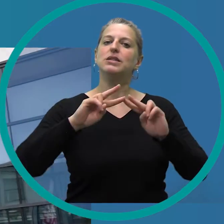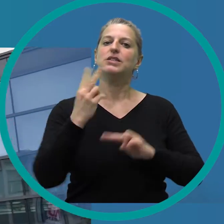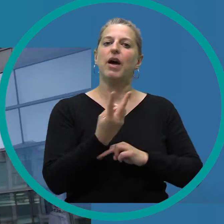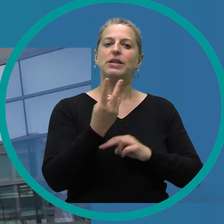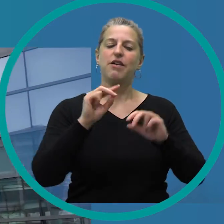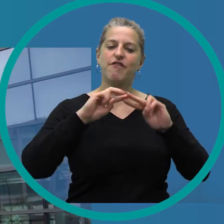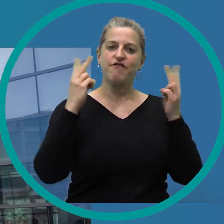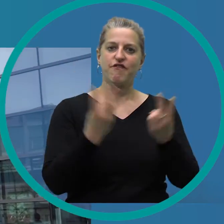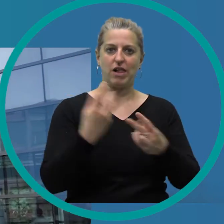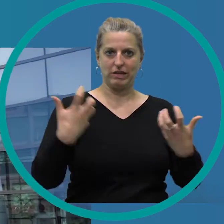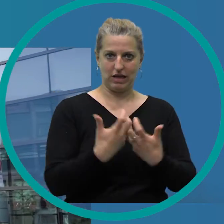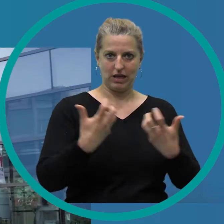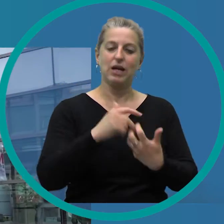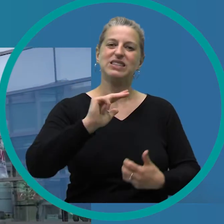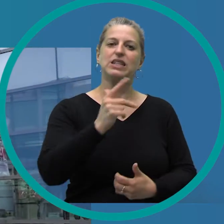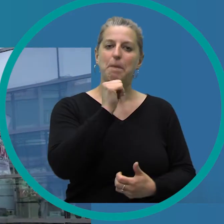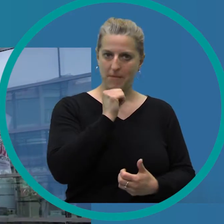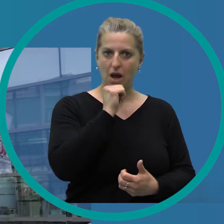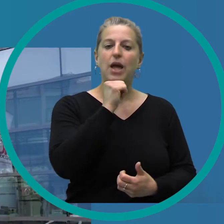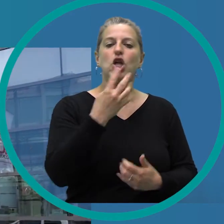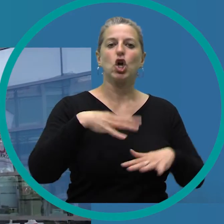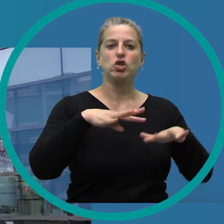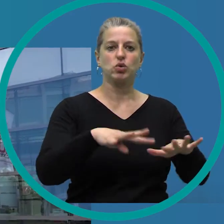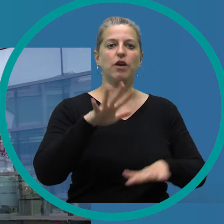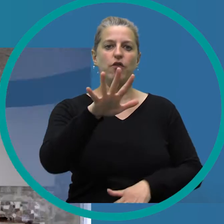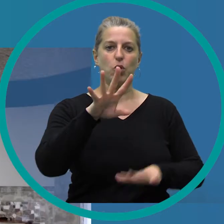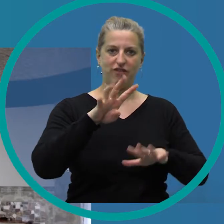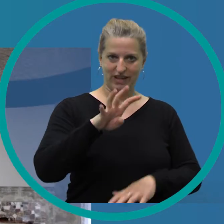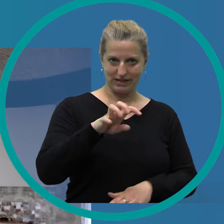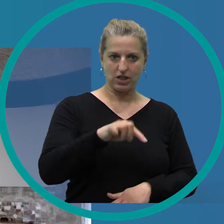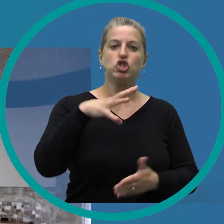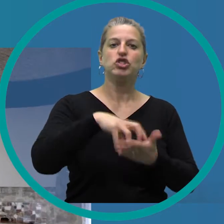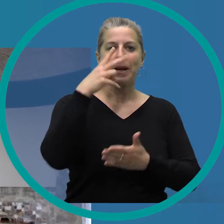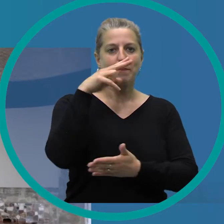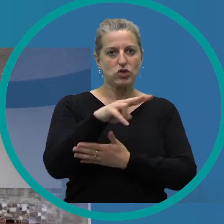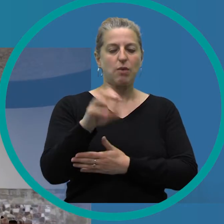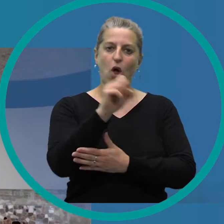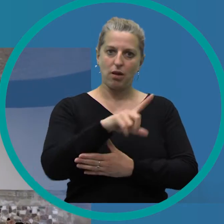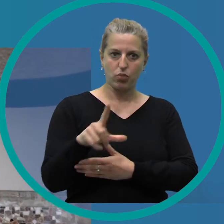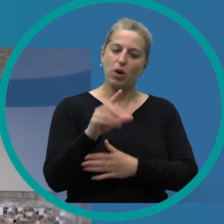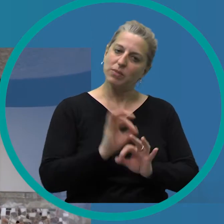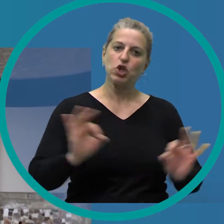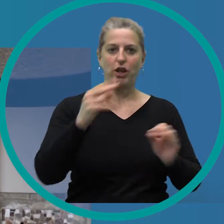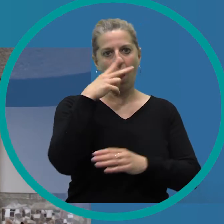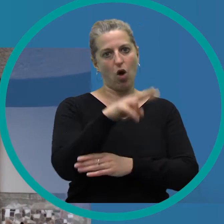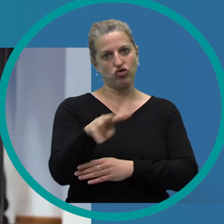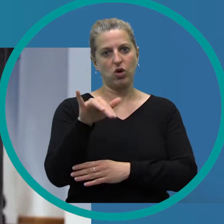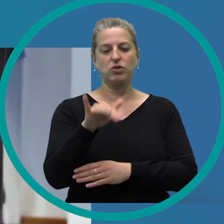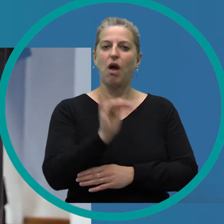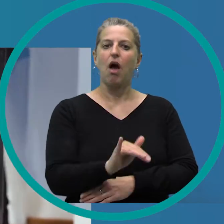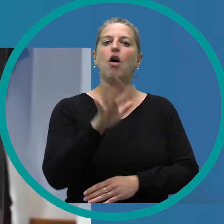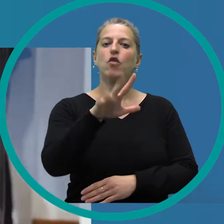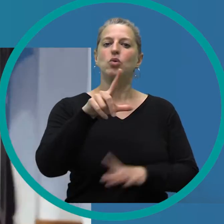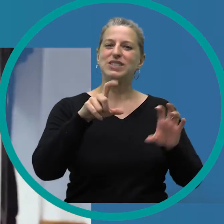Zweiten Weltkriegs in Oldenburg am 3. Mai 1945 präsentiert das Stadtmuseum Oldenburg die Sonderausstellung